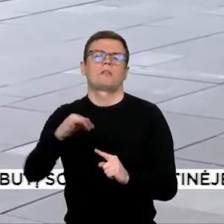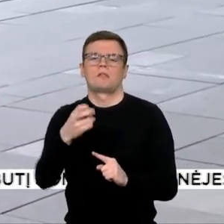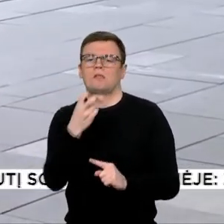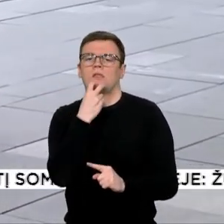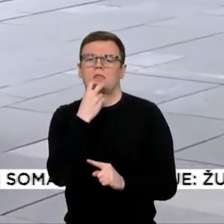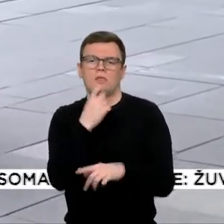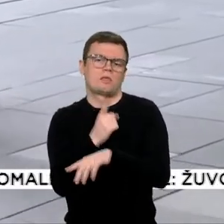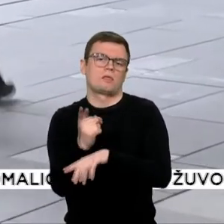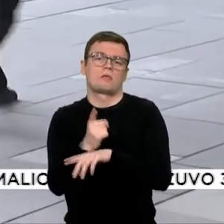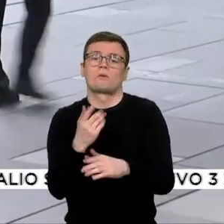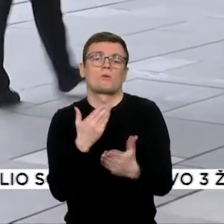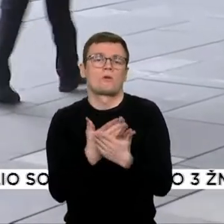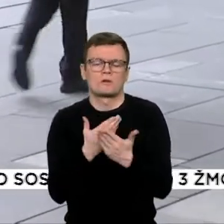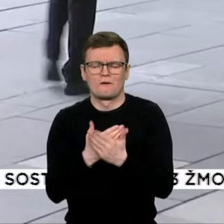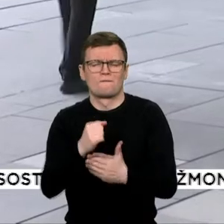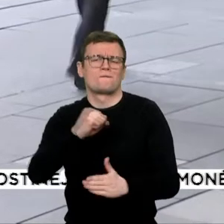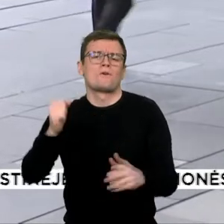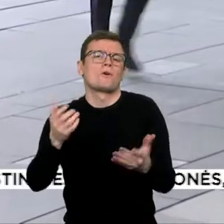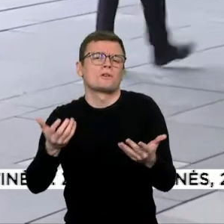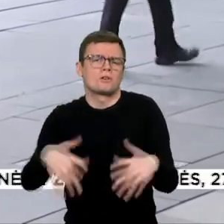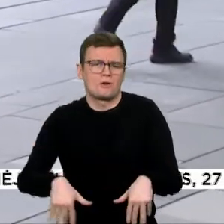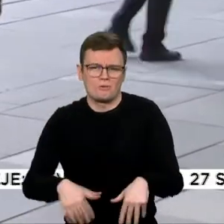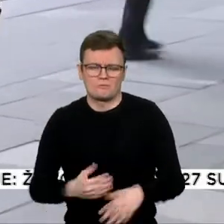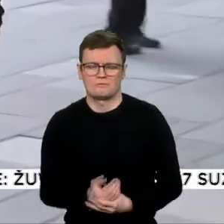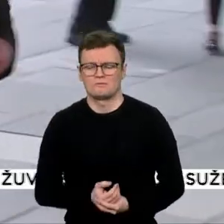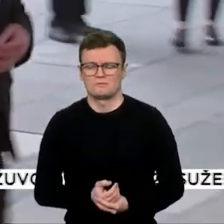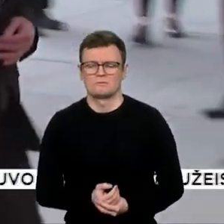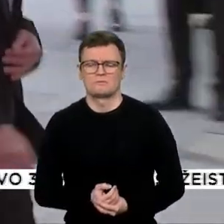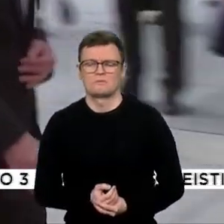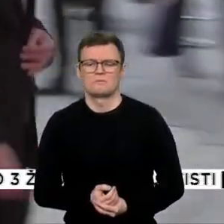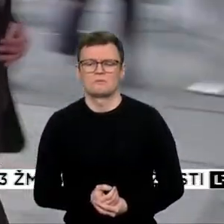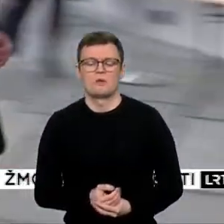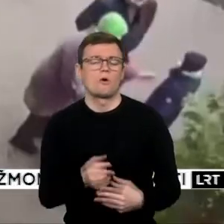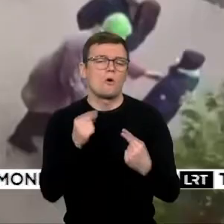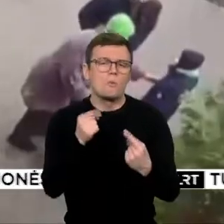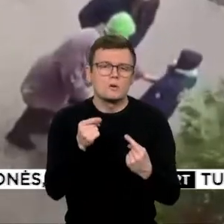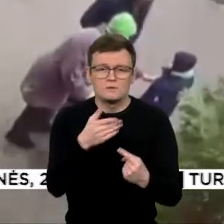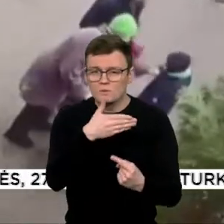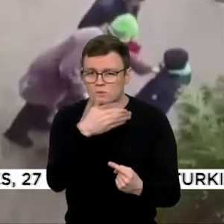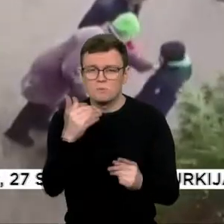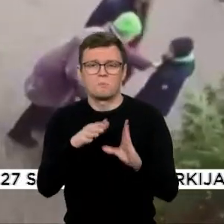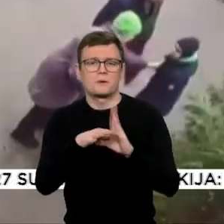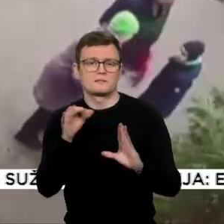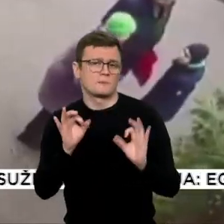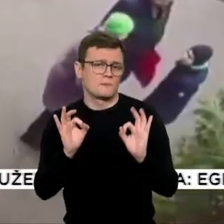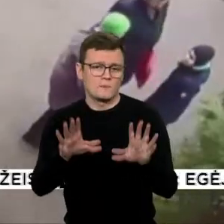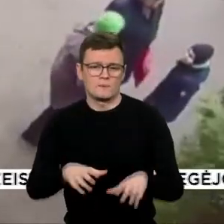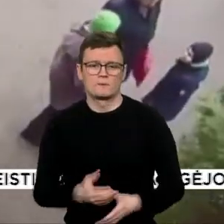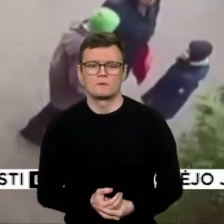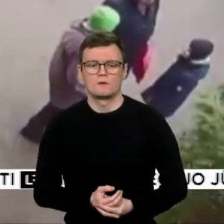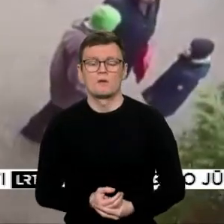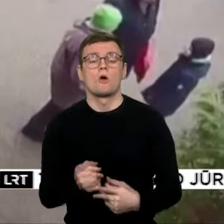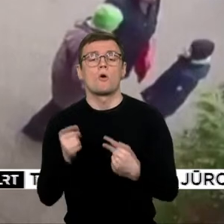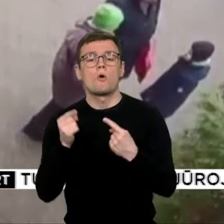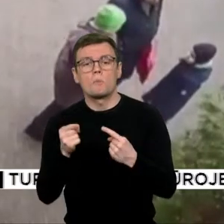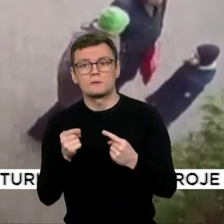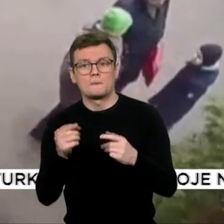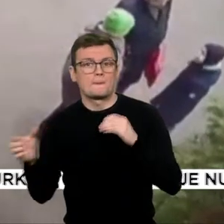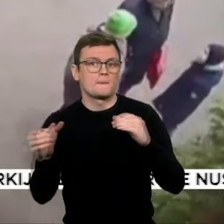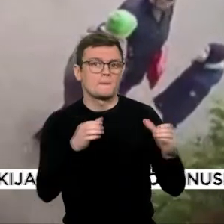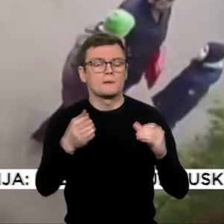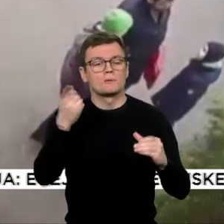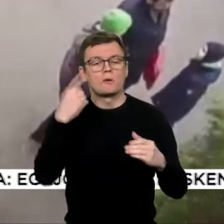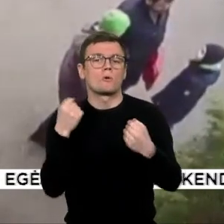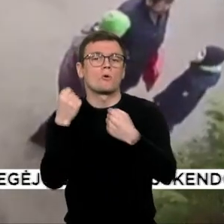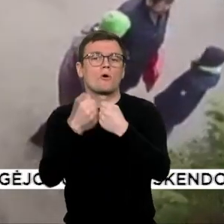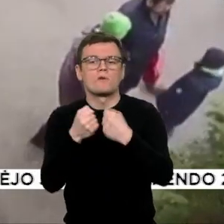balsavime. Ir niūrei priduria, jokios opozicijos, jokio pasirinkimo. Įsibaršiusi opozicija darbandė arba kovoti gražiuoju,